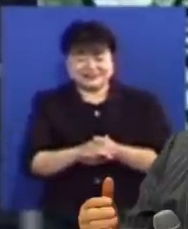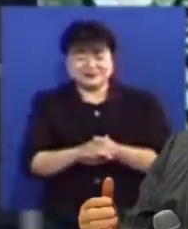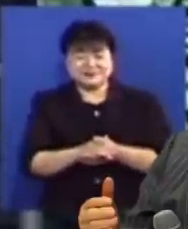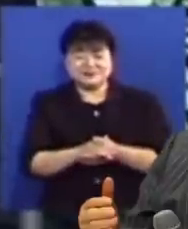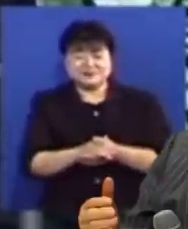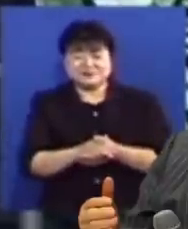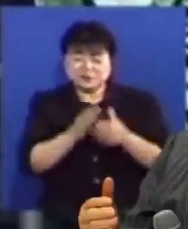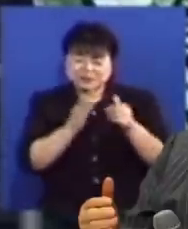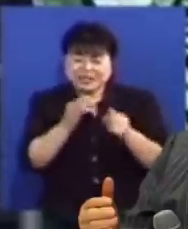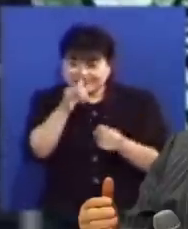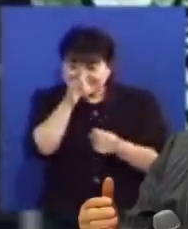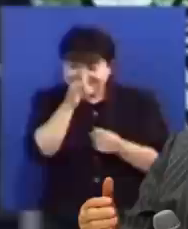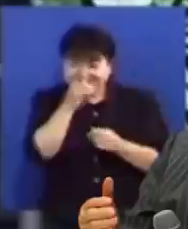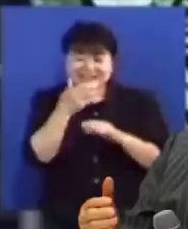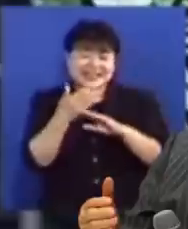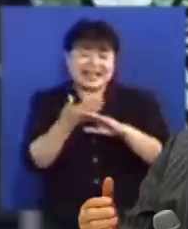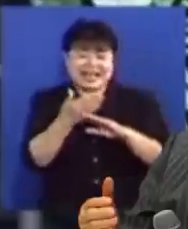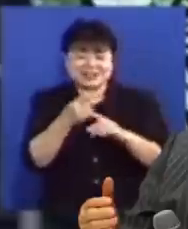해주십시오